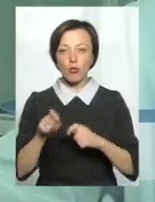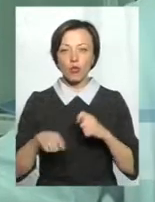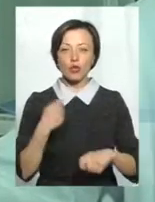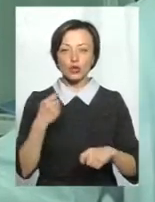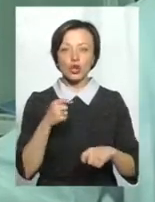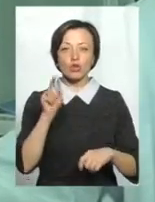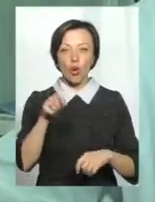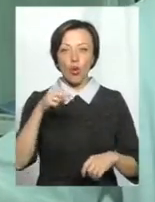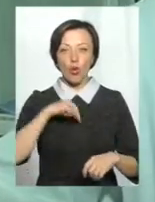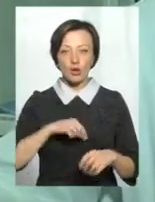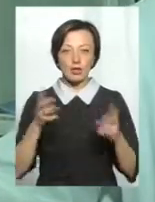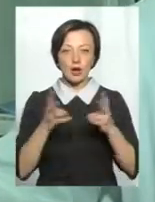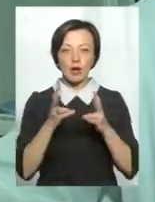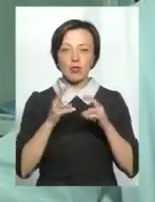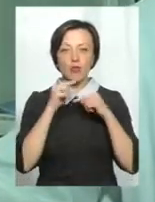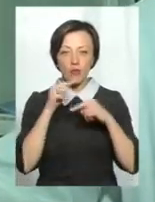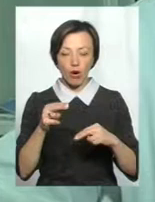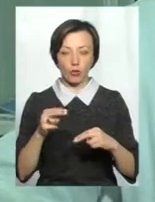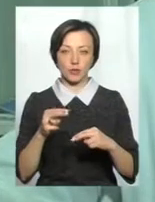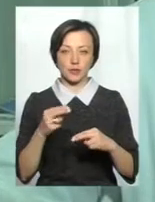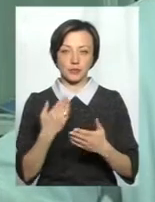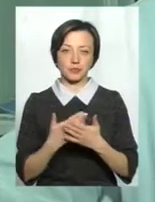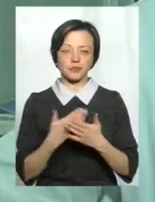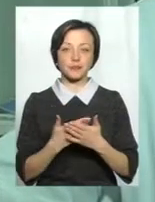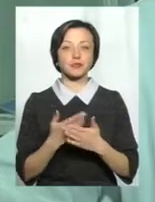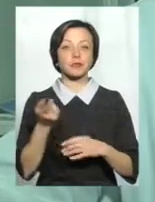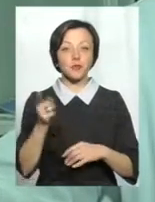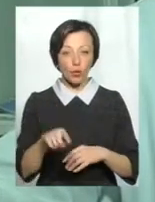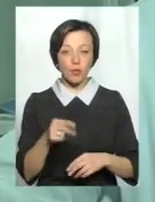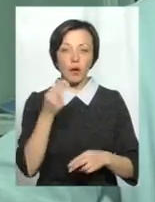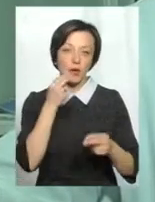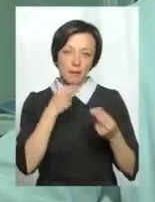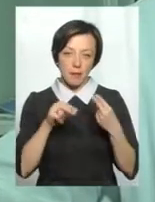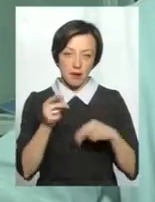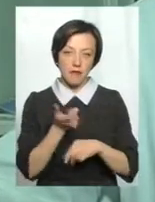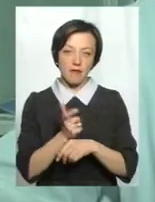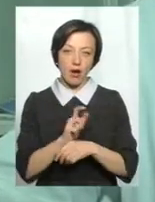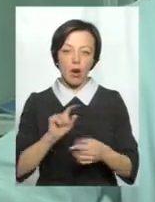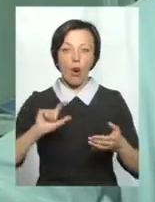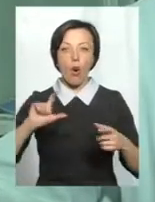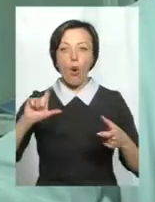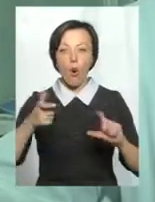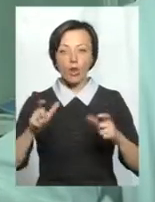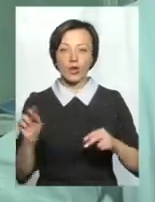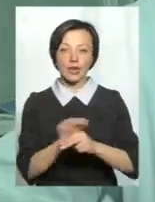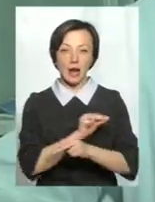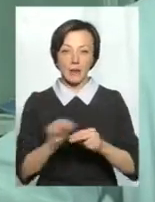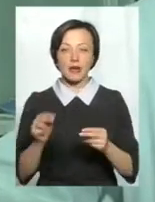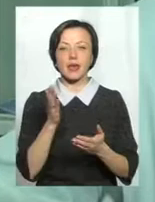на який треба звернути увагу. В цьому і переваги голкотерапії. Крім того, є ряд